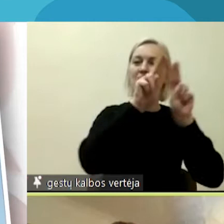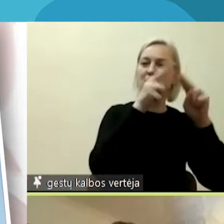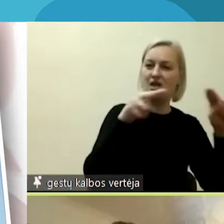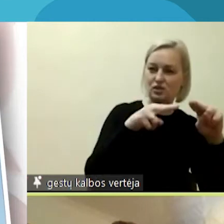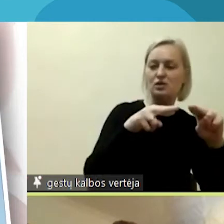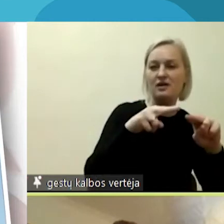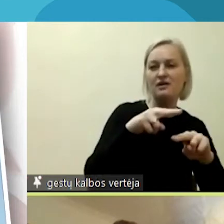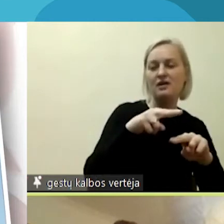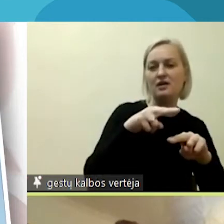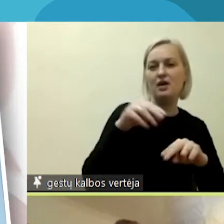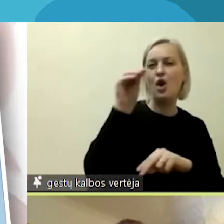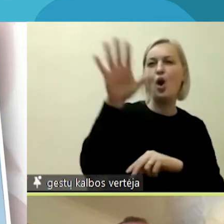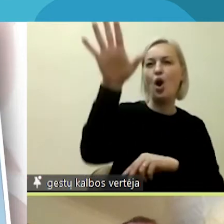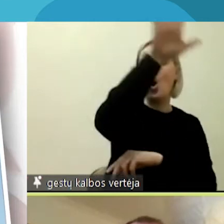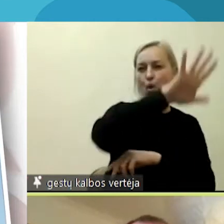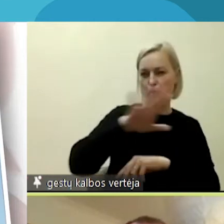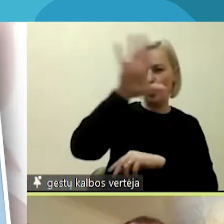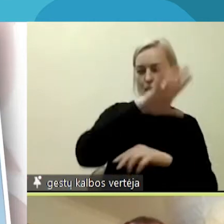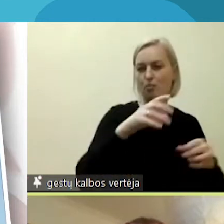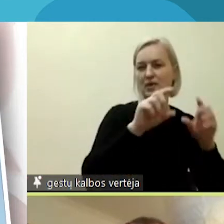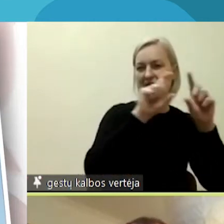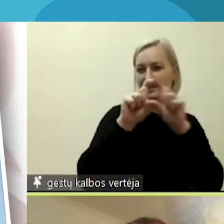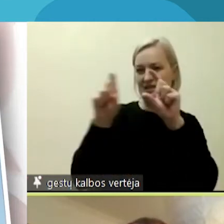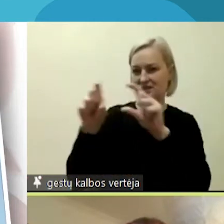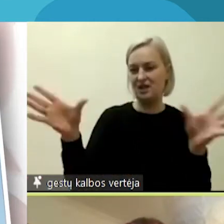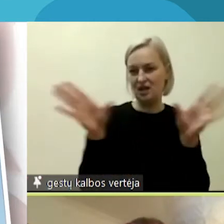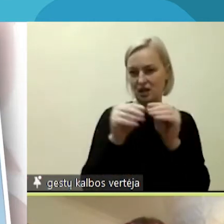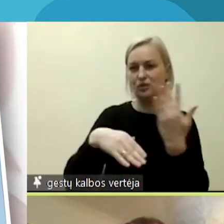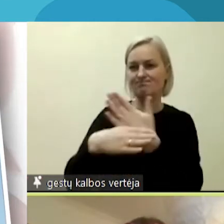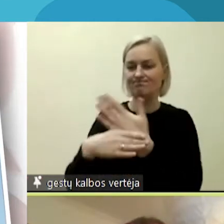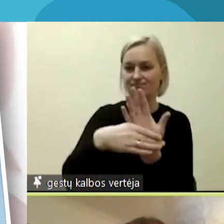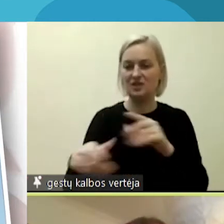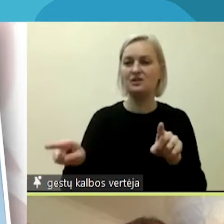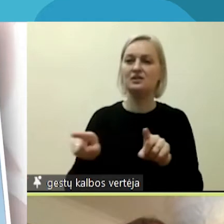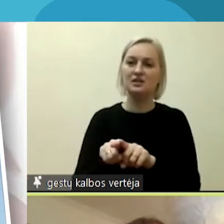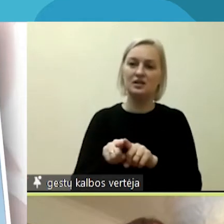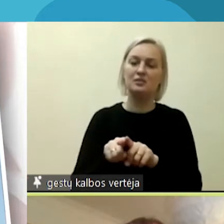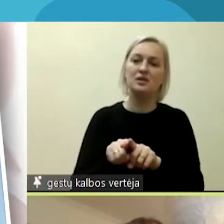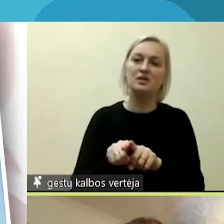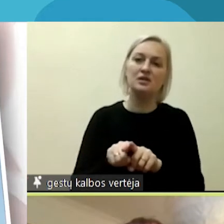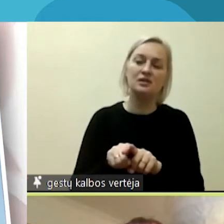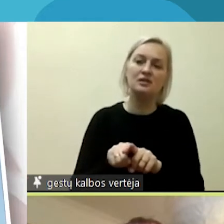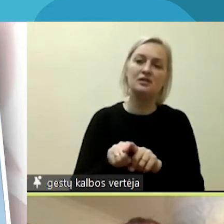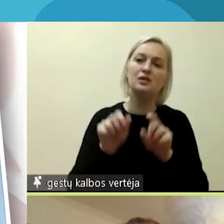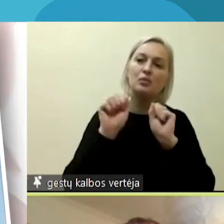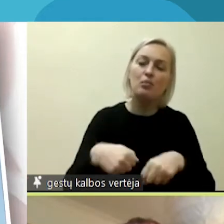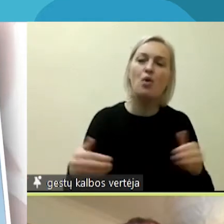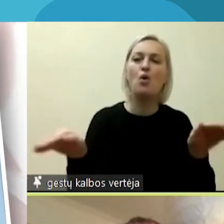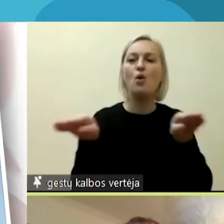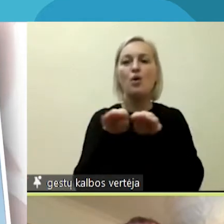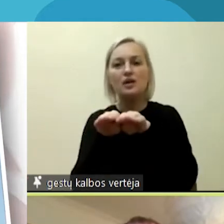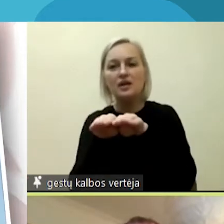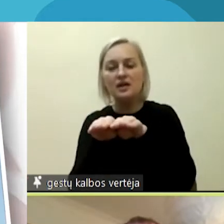Europoje. Mes kalbame apie tas skaitų teikimo standartus, kad būtų galima lyginti vienodus